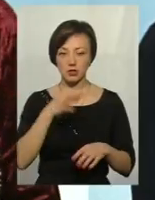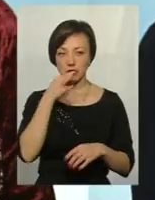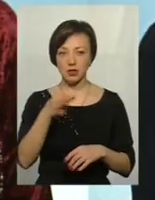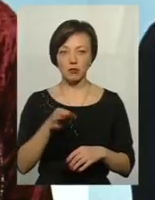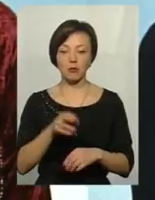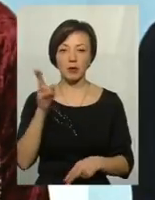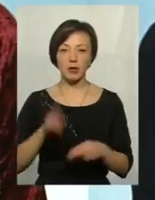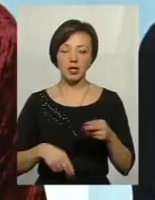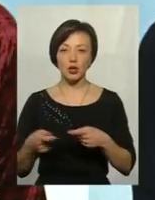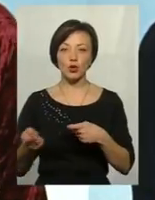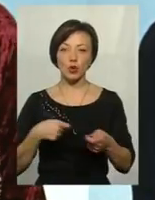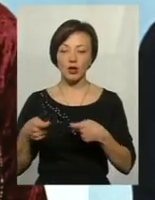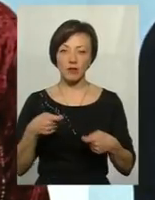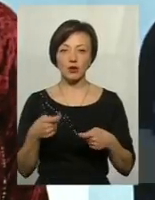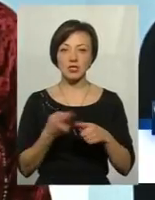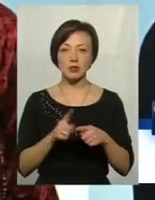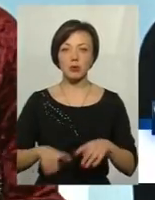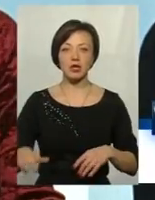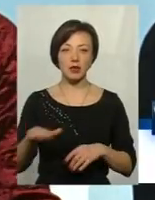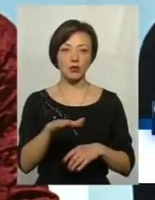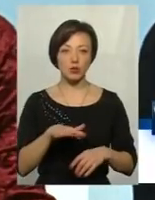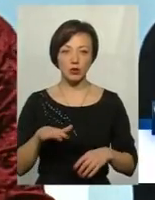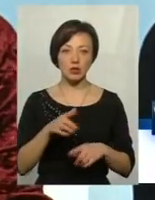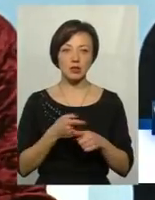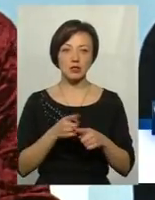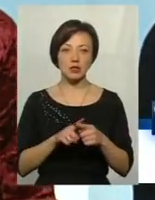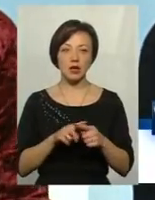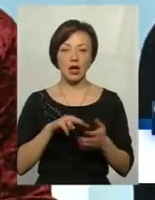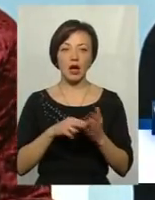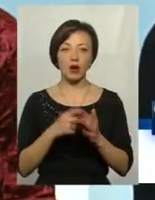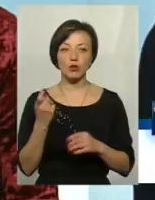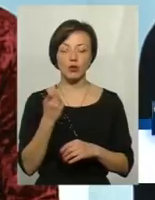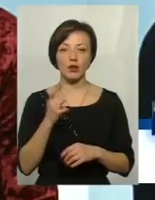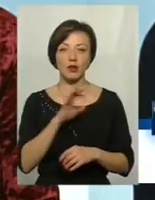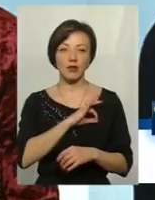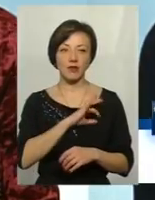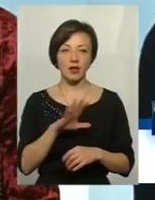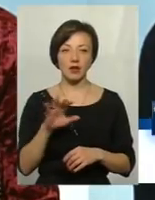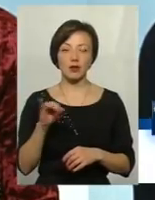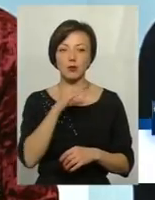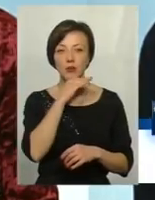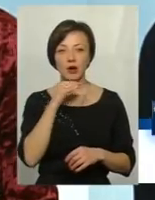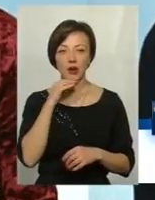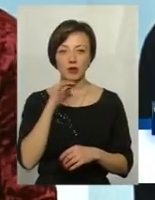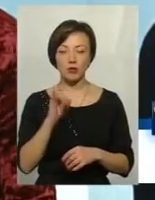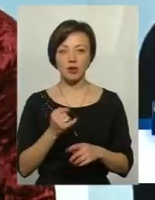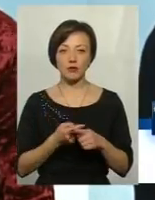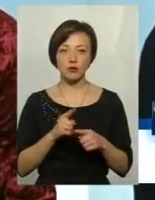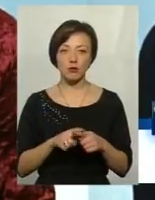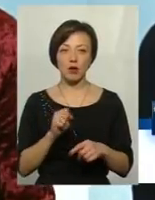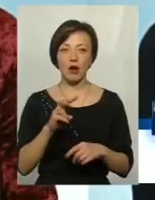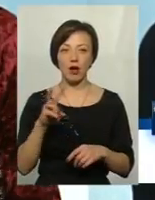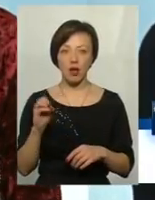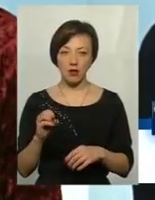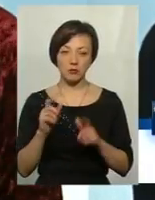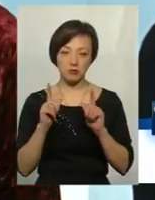що припинити торгівлю будь-яку, торгівлю з цими територіями, це економічно і невигідно. Є багато негативів цього, але він